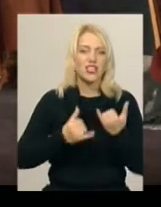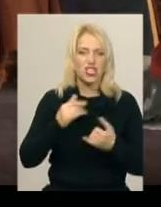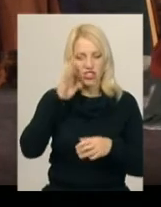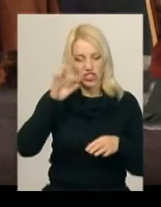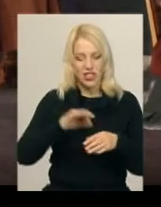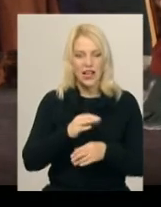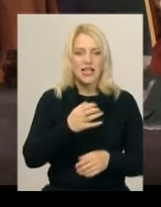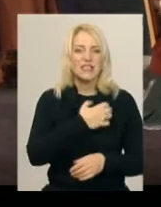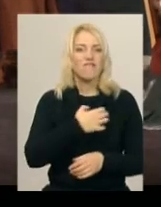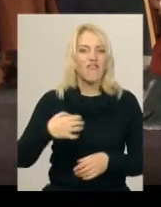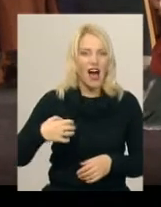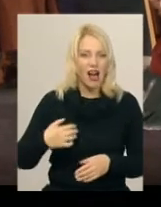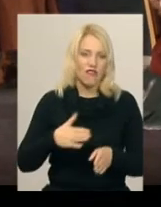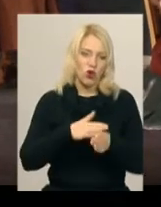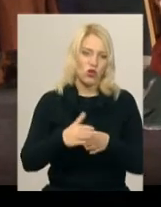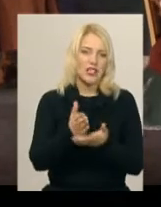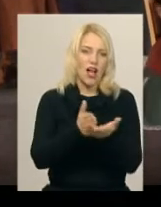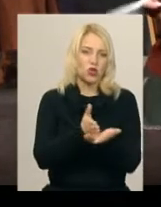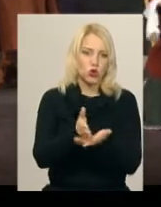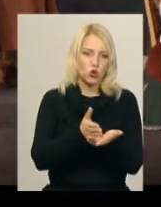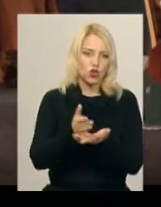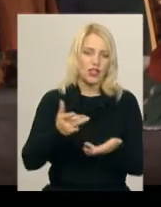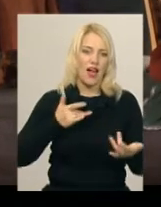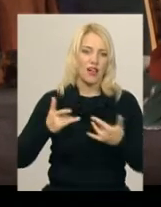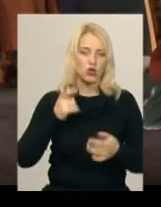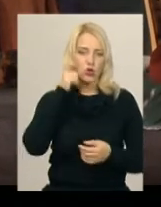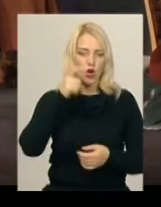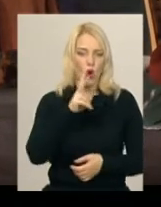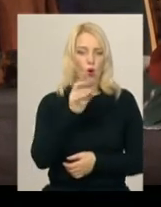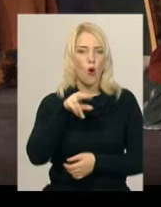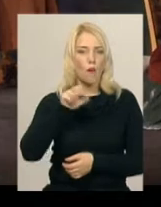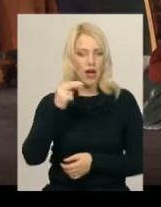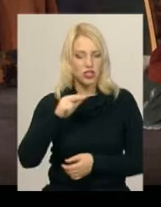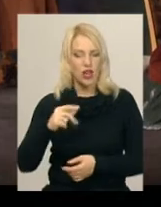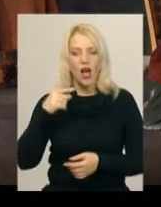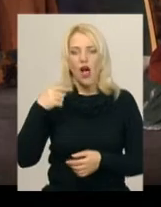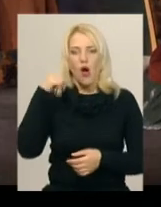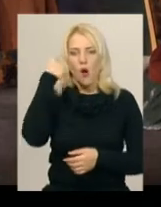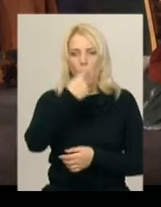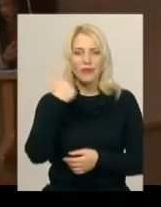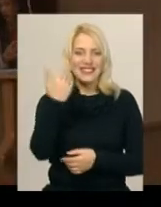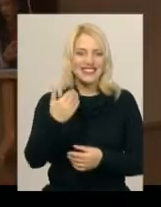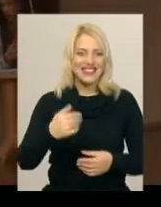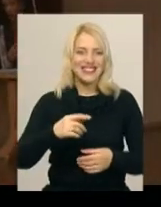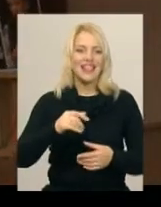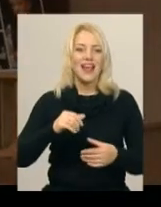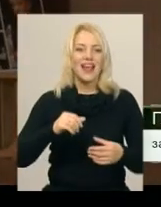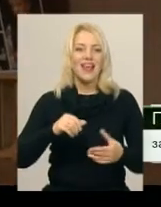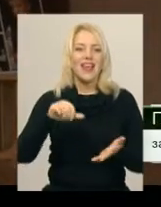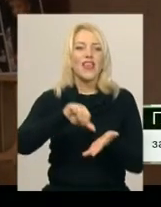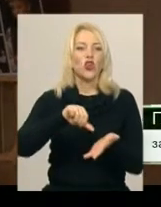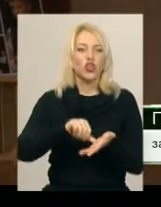Роль свахи виконує заслужена артистка України Поліна Попач. Каже, образ її героїні неординарний. Це дуже